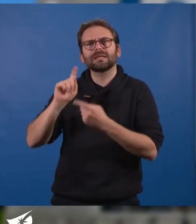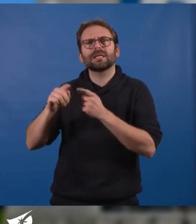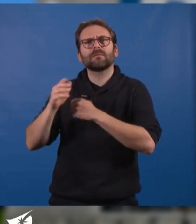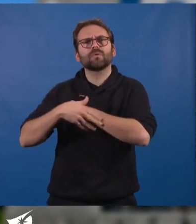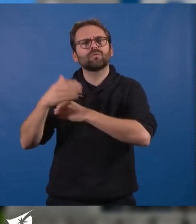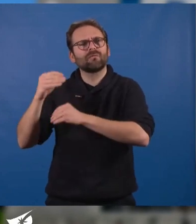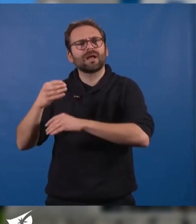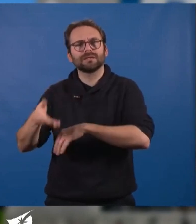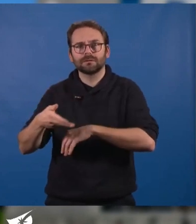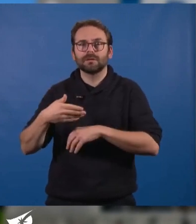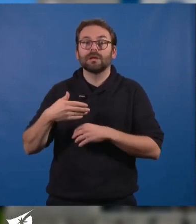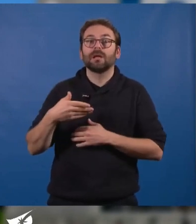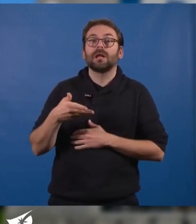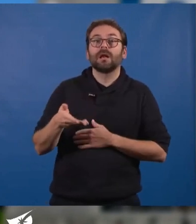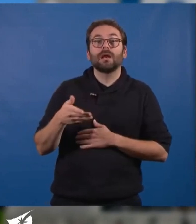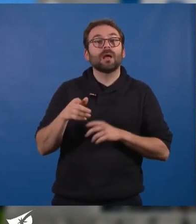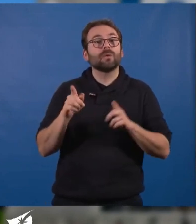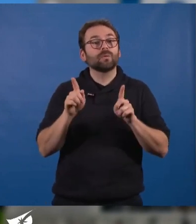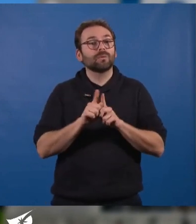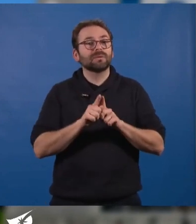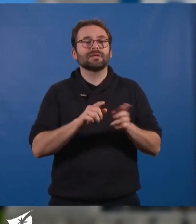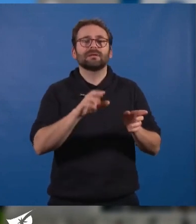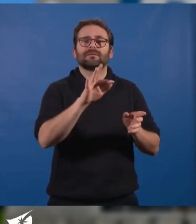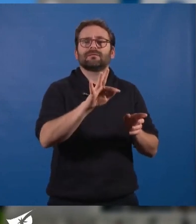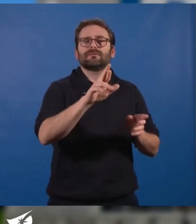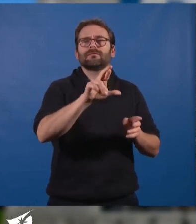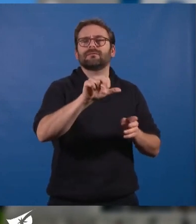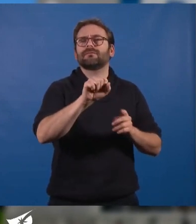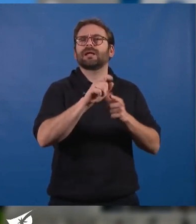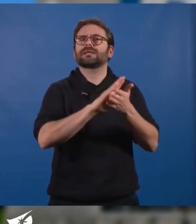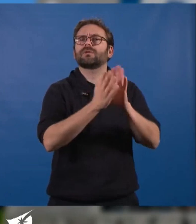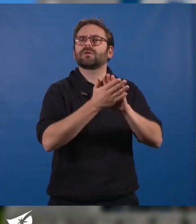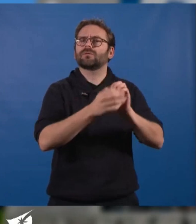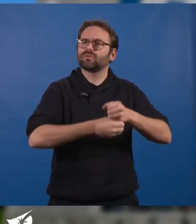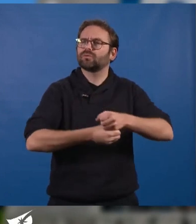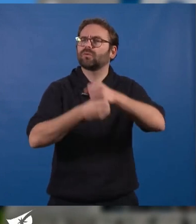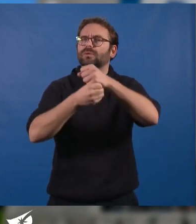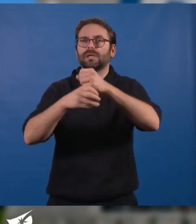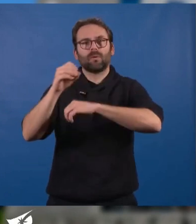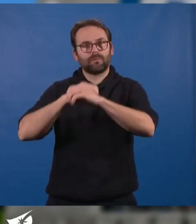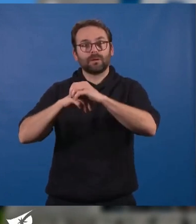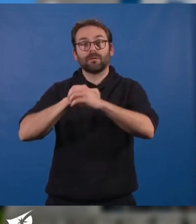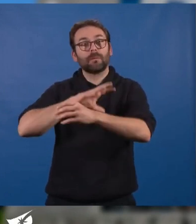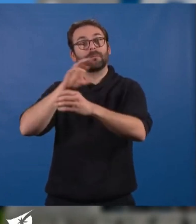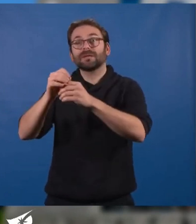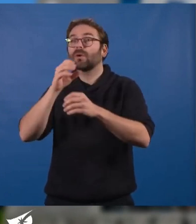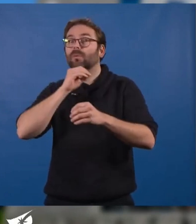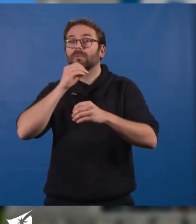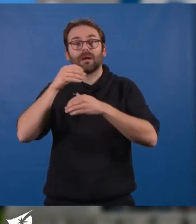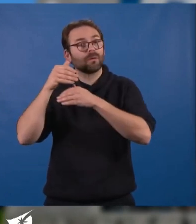l'occasion à Frasque, qui a porté cette belle opération à l'Opéra, de continuer